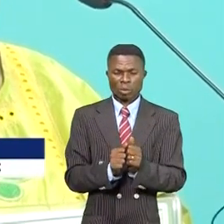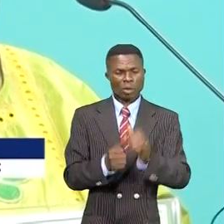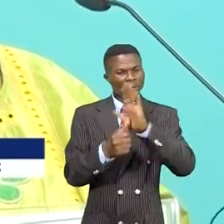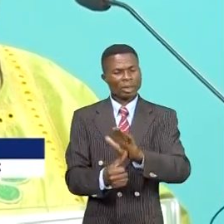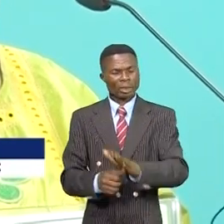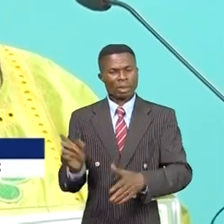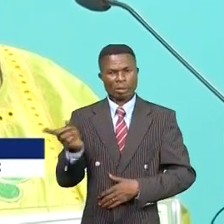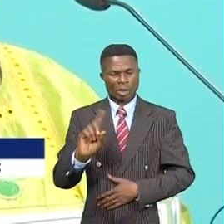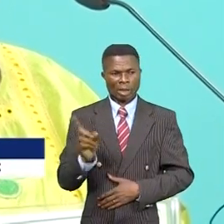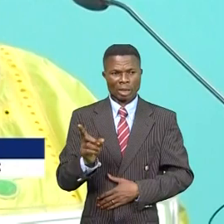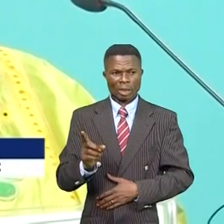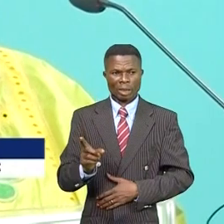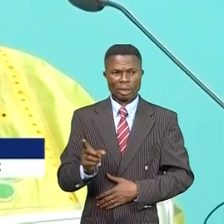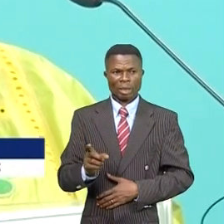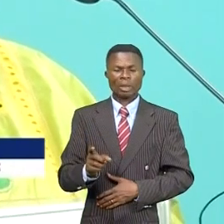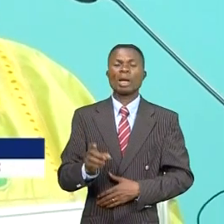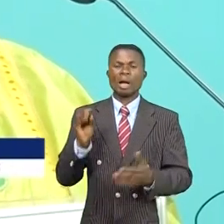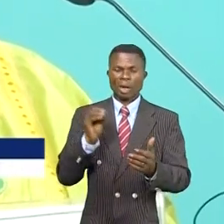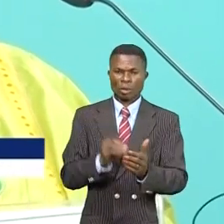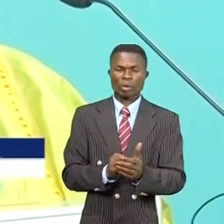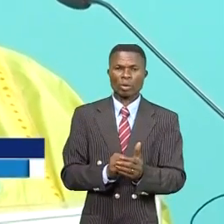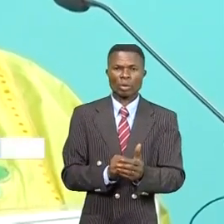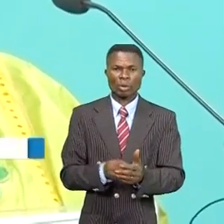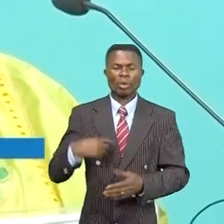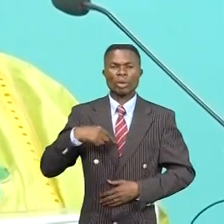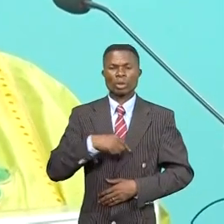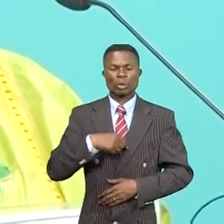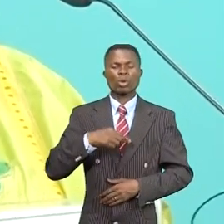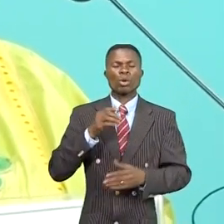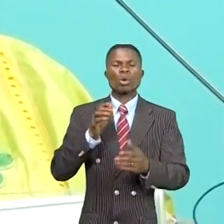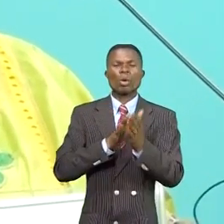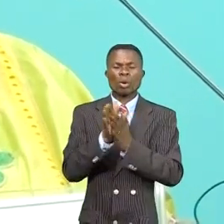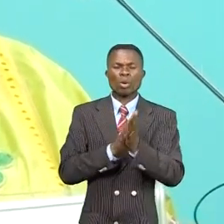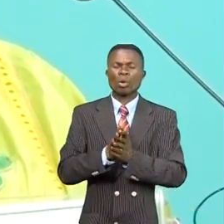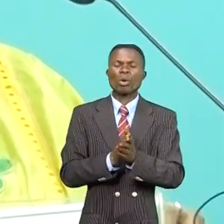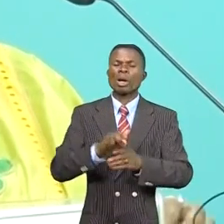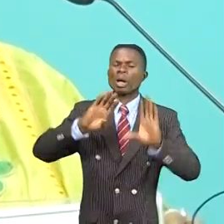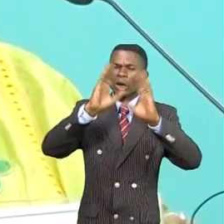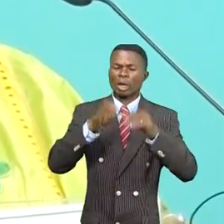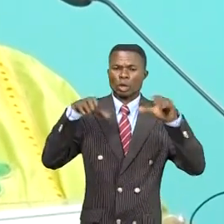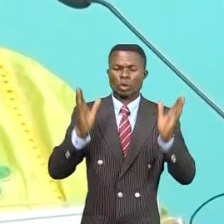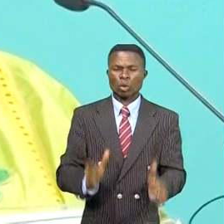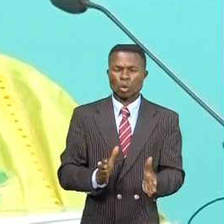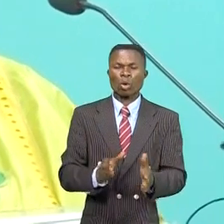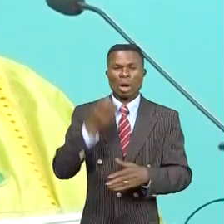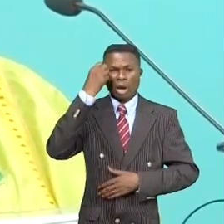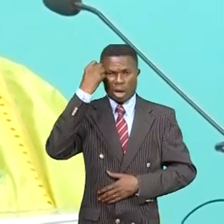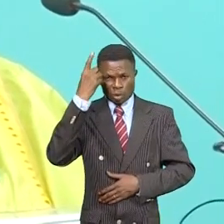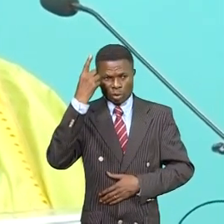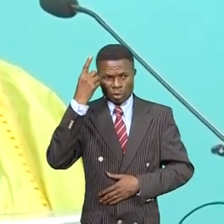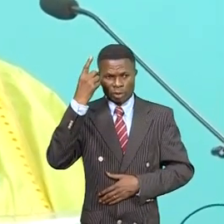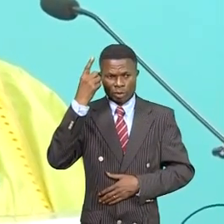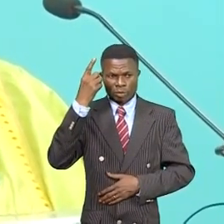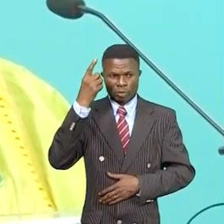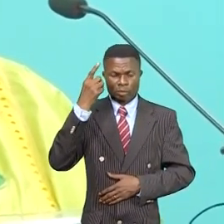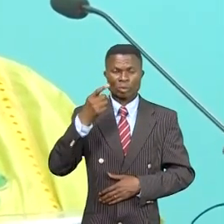-ci. En retour, nous comptons sur tous les Congolais à comprendre également les